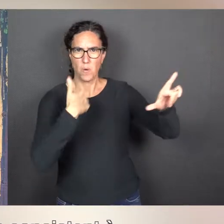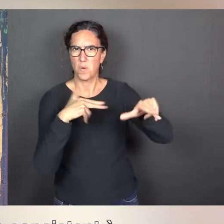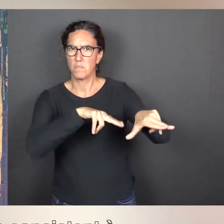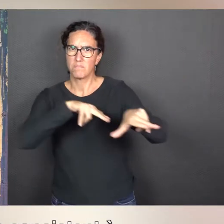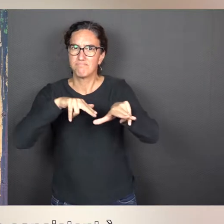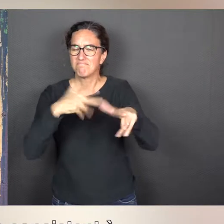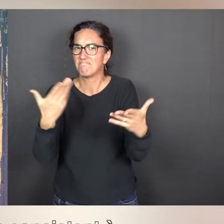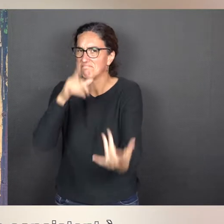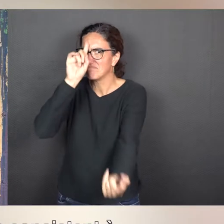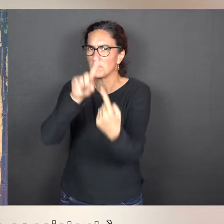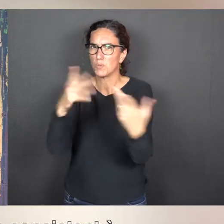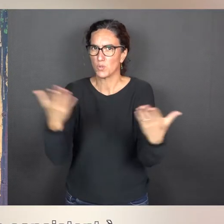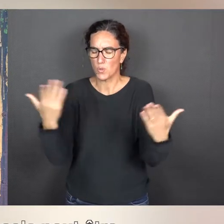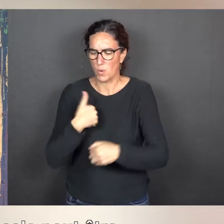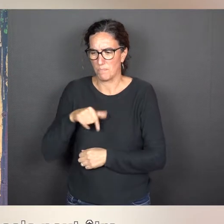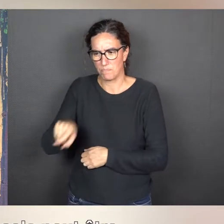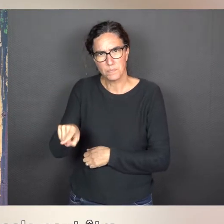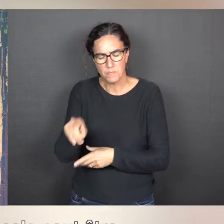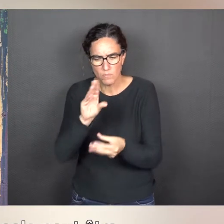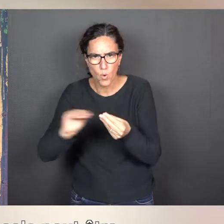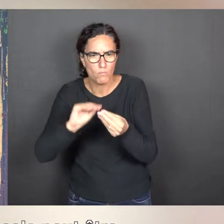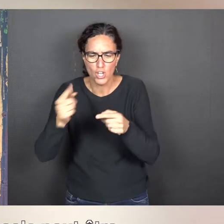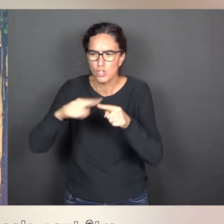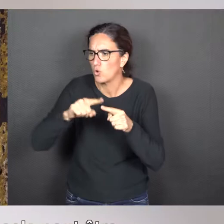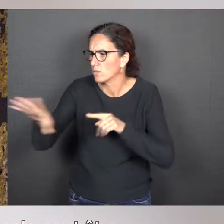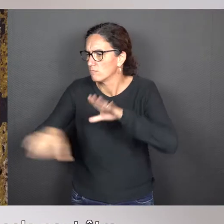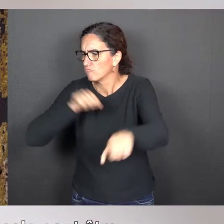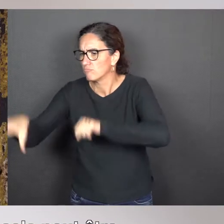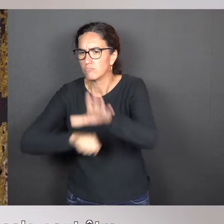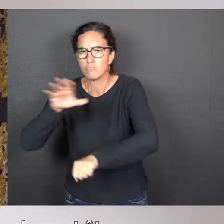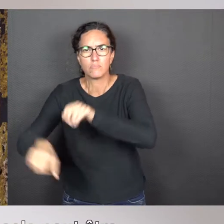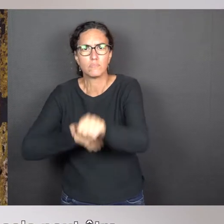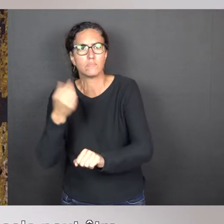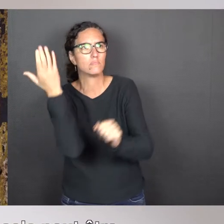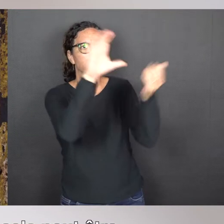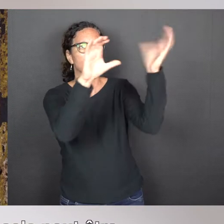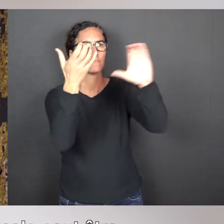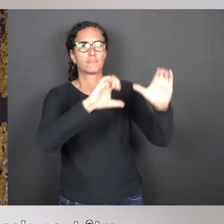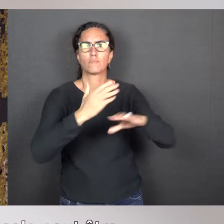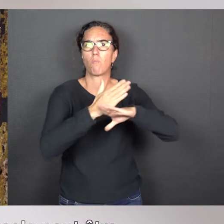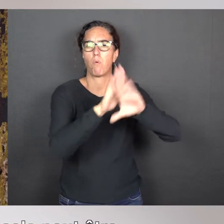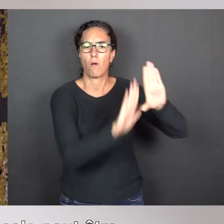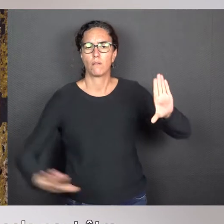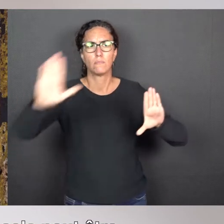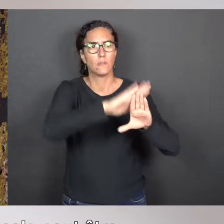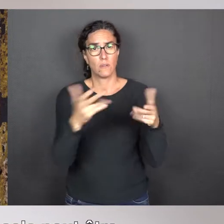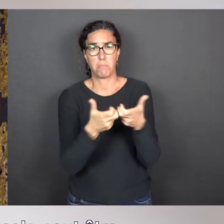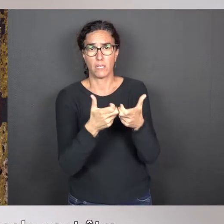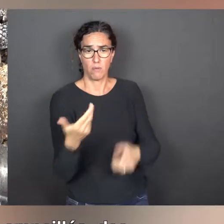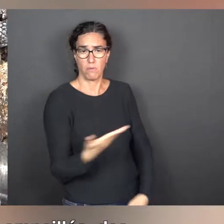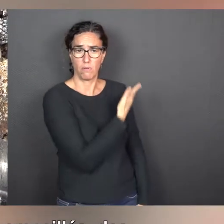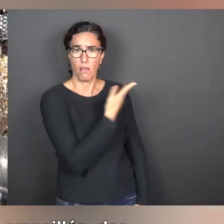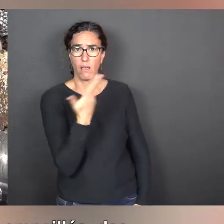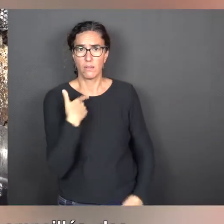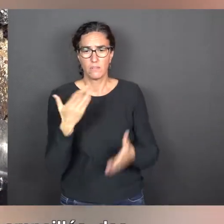assembler sur des panneaux de bois des objets qu'elle a récupérés. Alors, ça peut être, comme ici, on voit un système de lavabo.